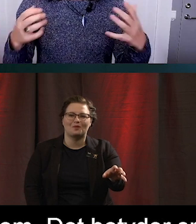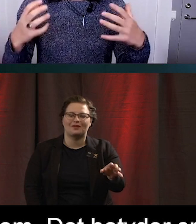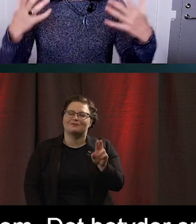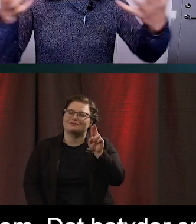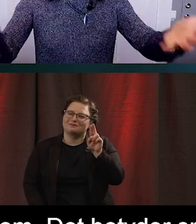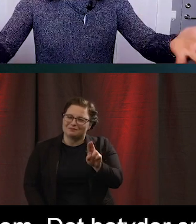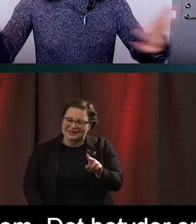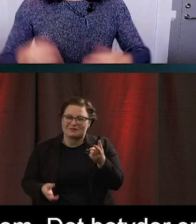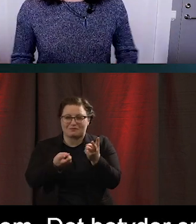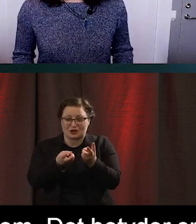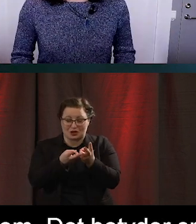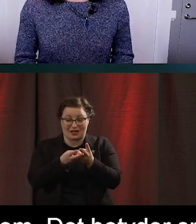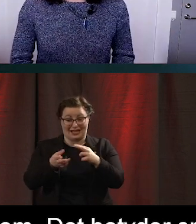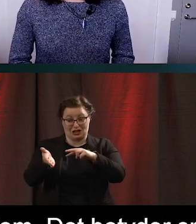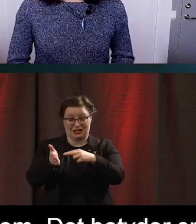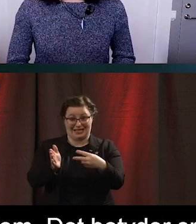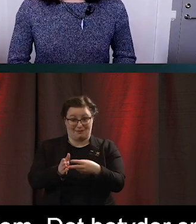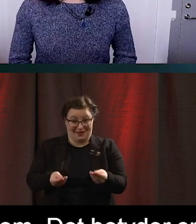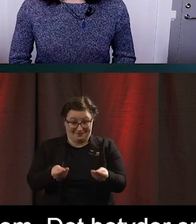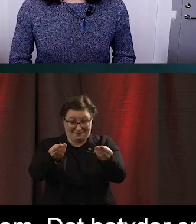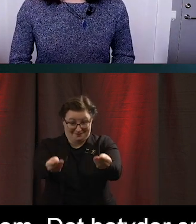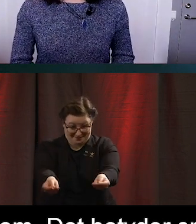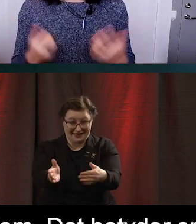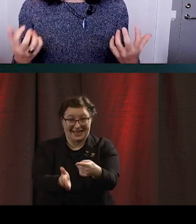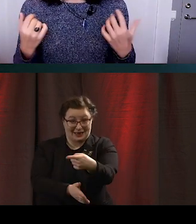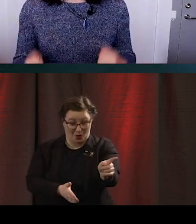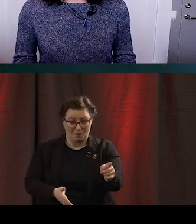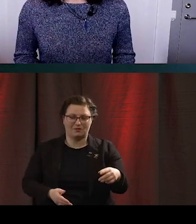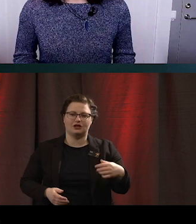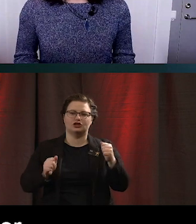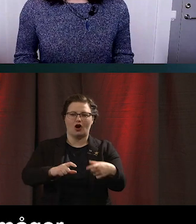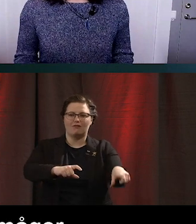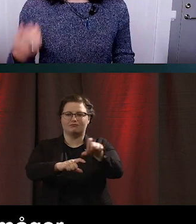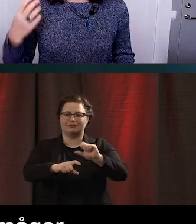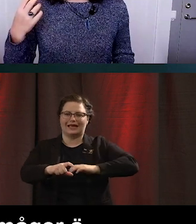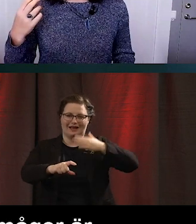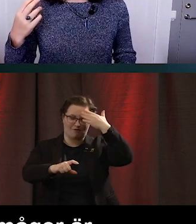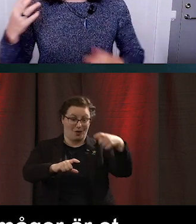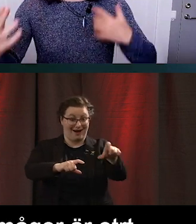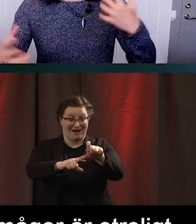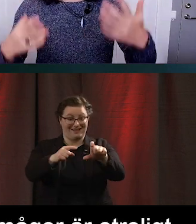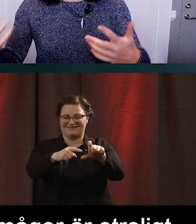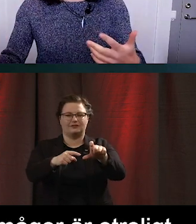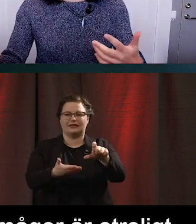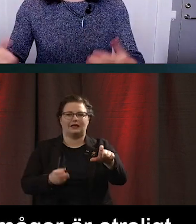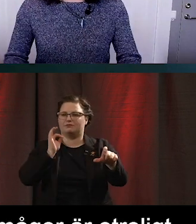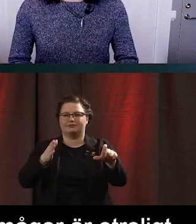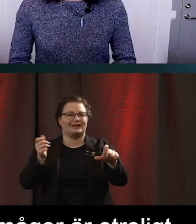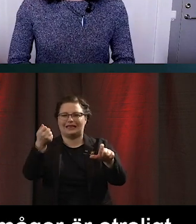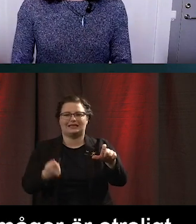som de har fått för att förlänga sina förmågor är otillräckligt på något sätt. Att det är undermåligt designat. vill säga att den medvetna